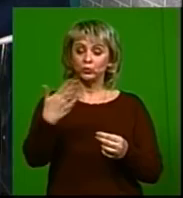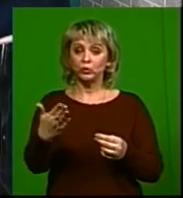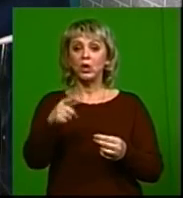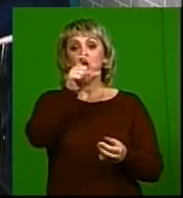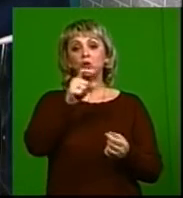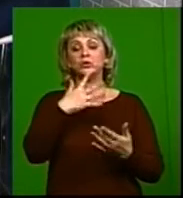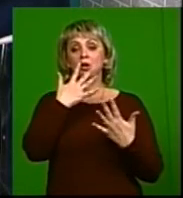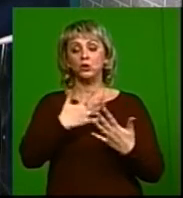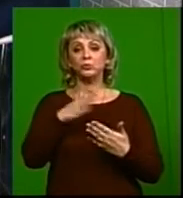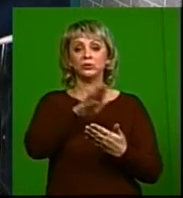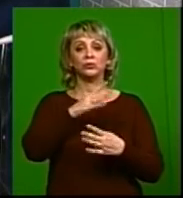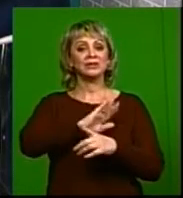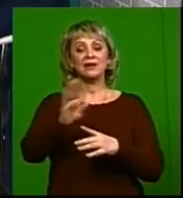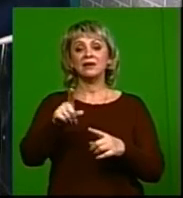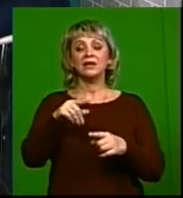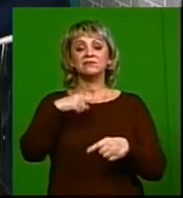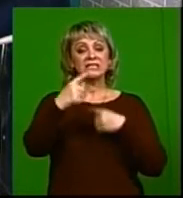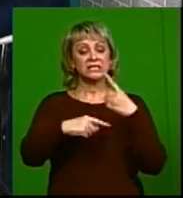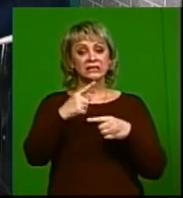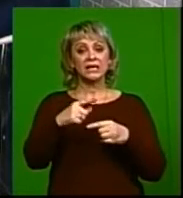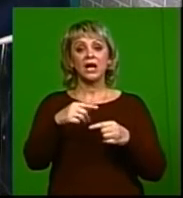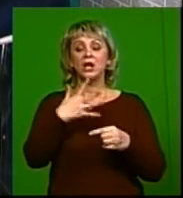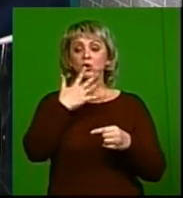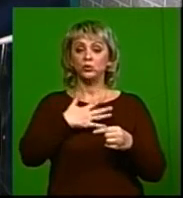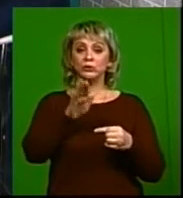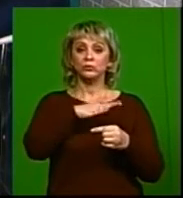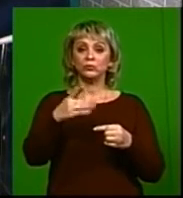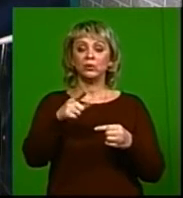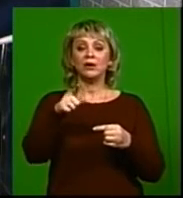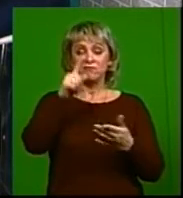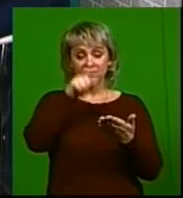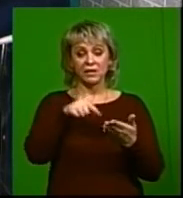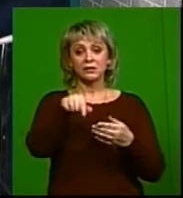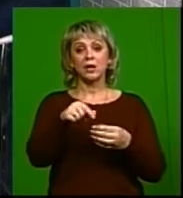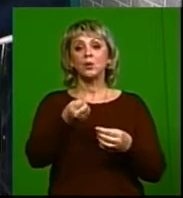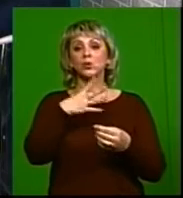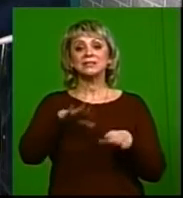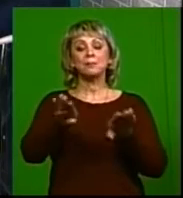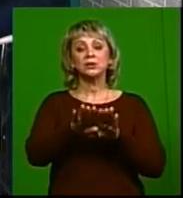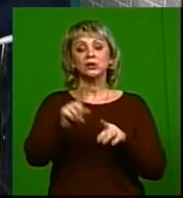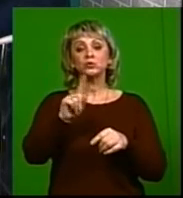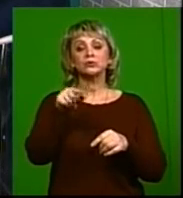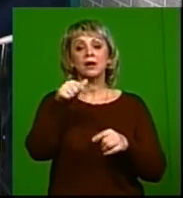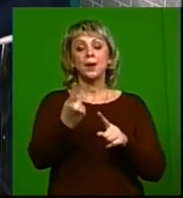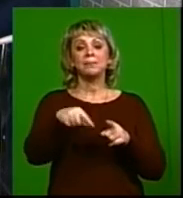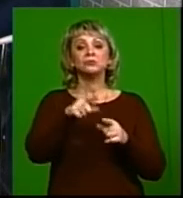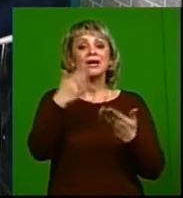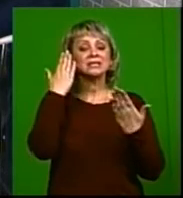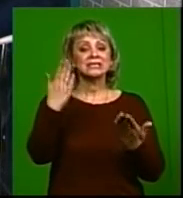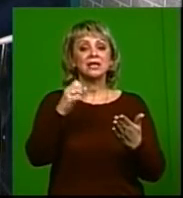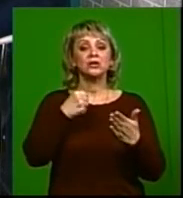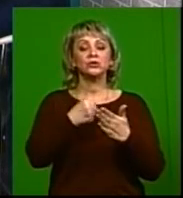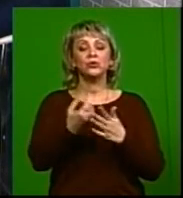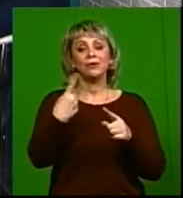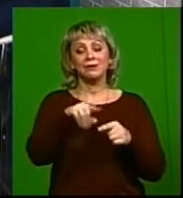люди любят друг друга, они всегда в браке, люди не всегда любят друг друга, верны друг другу, не просто потому, что они даже не верны, потому что они не знали, до этого